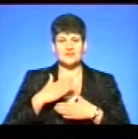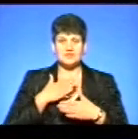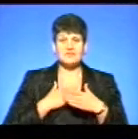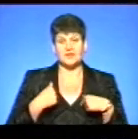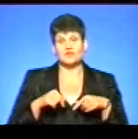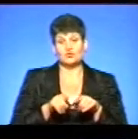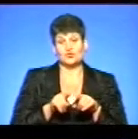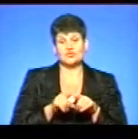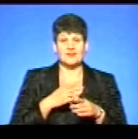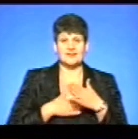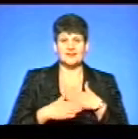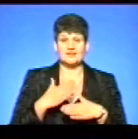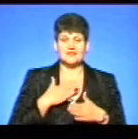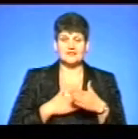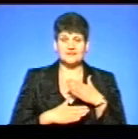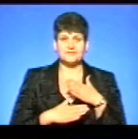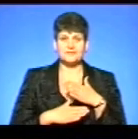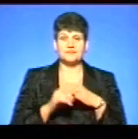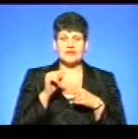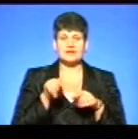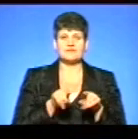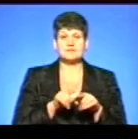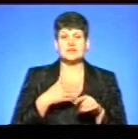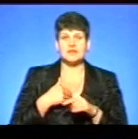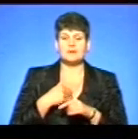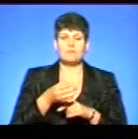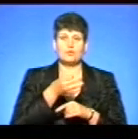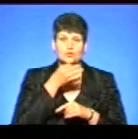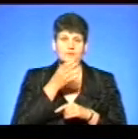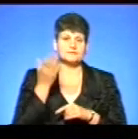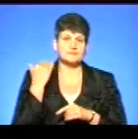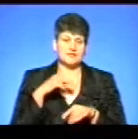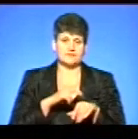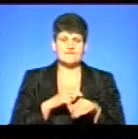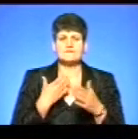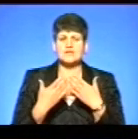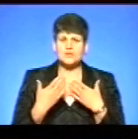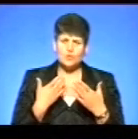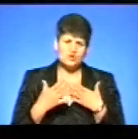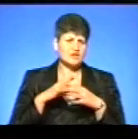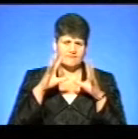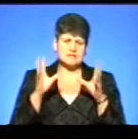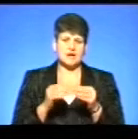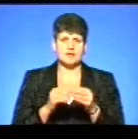теж зраділа, так як він мені подобався як лікар, відношення і взагалі.